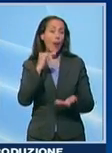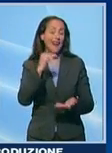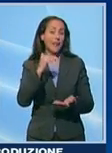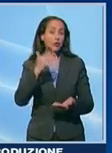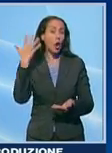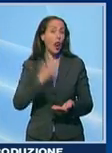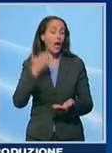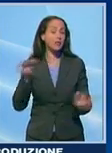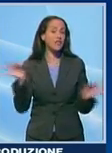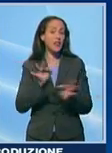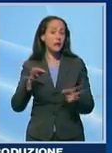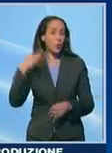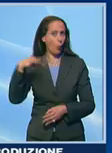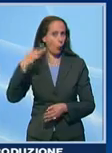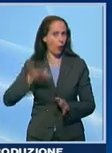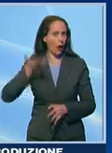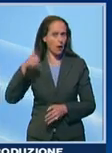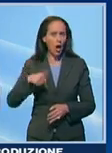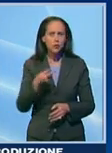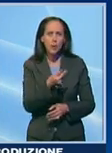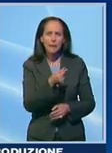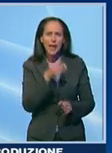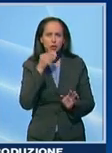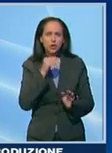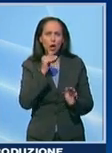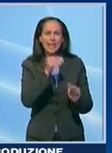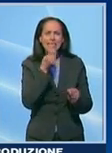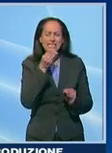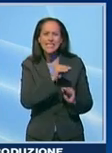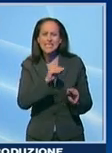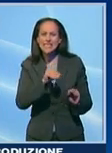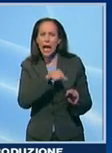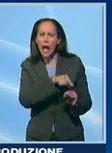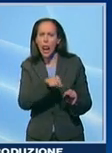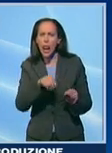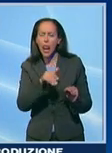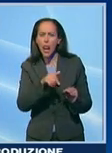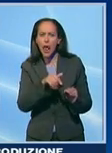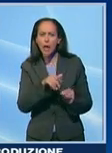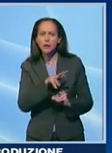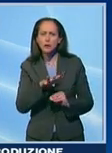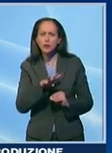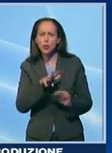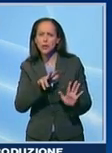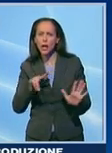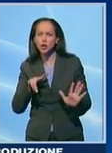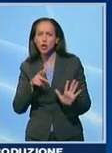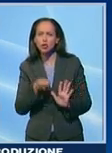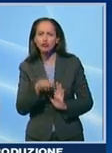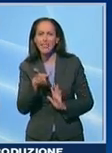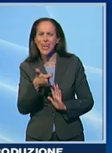di alta qualità. Oggi il prezzo alla stalla del latte di 35 varia da 35 a 38 centesimi al litro,